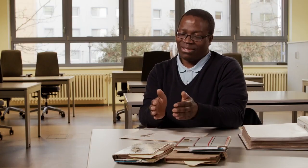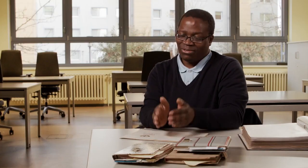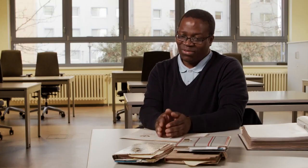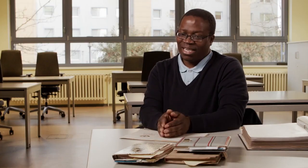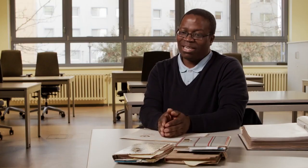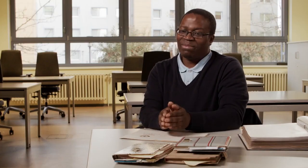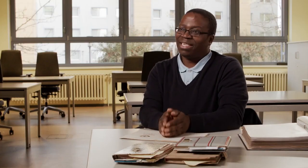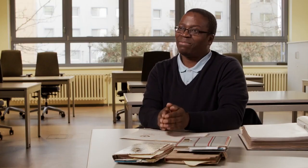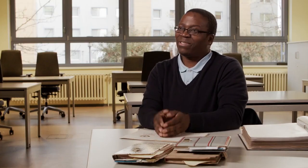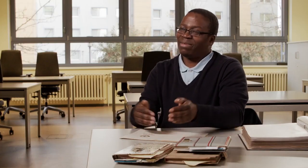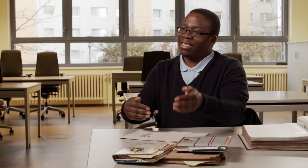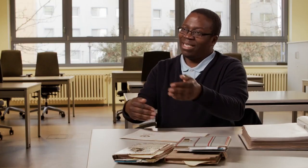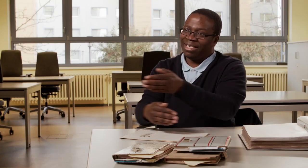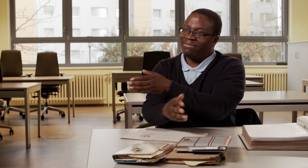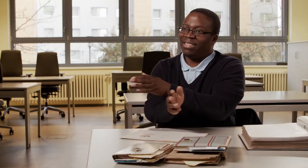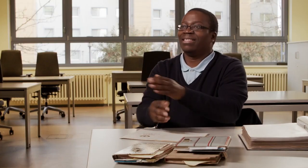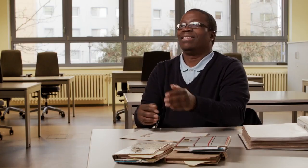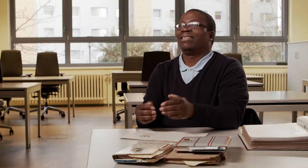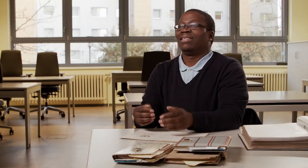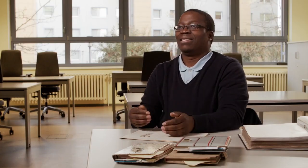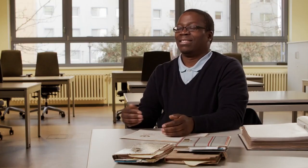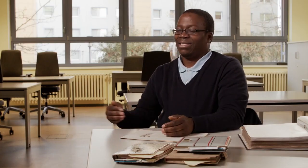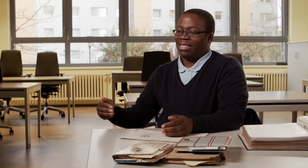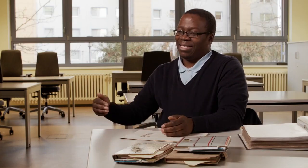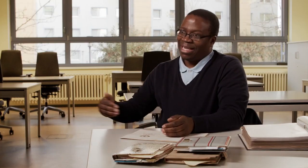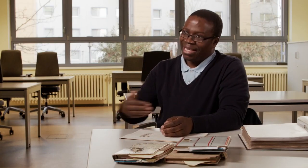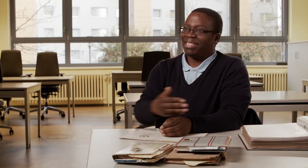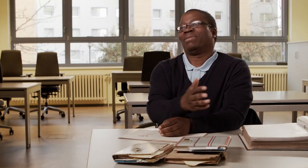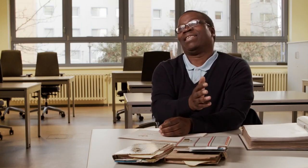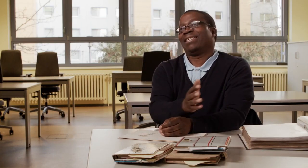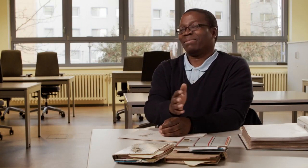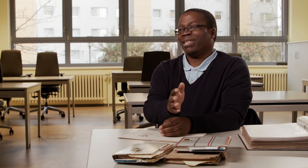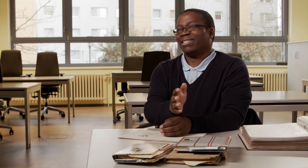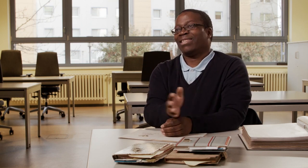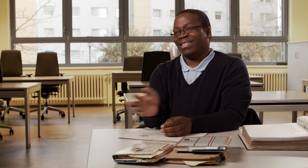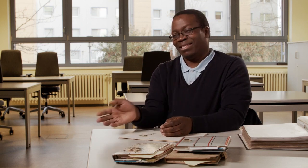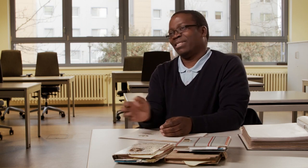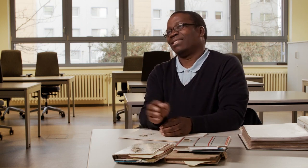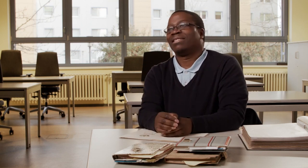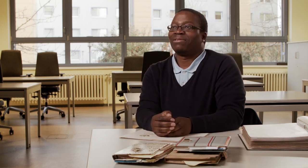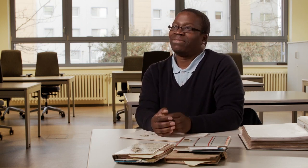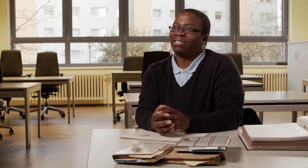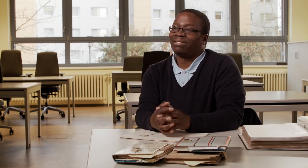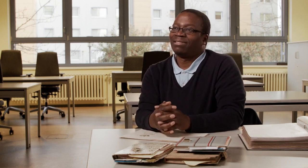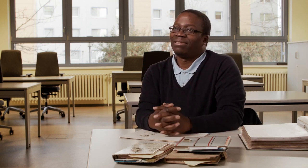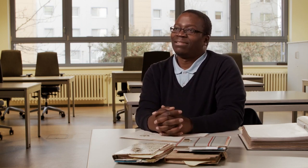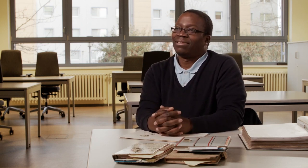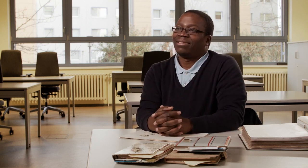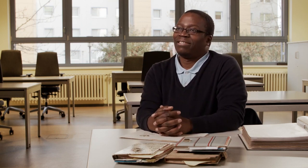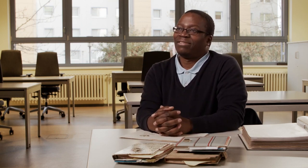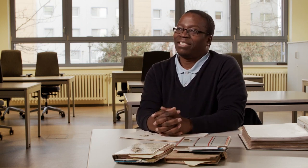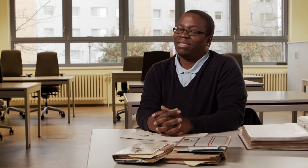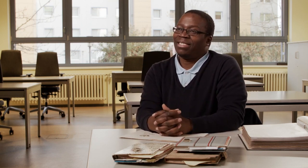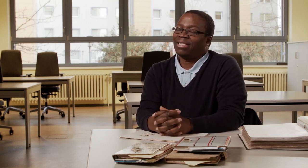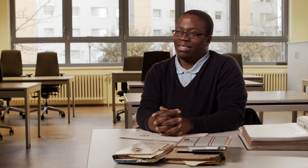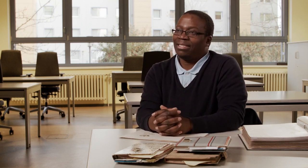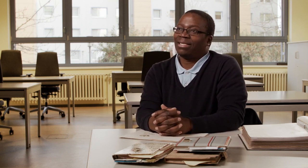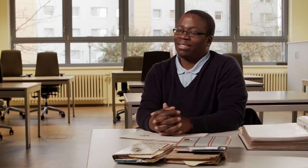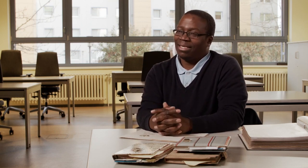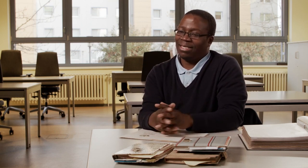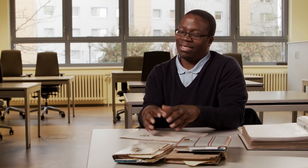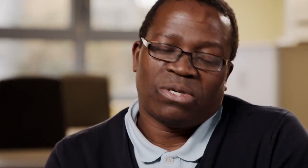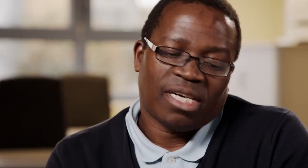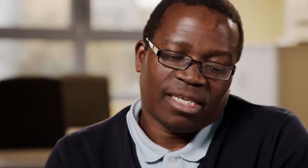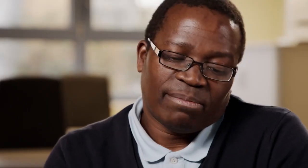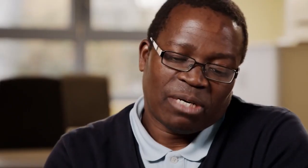Wenn wir uns getroffen haben, dann musste man irgendwie gegen die Pläne arbeiten und dann hat man sich getroffen. Und das fand ich ganz